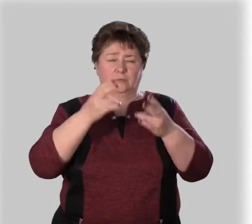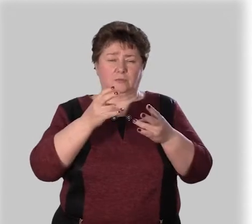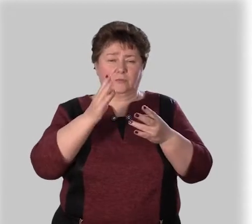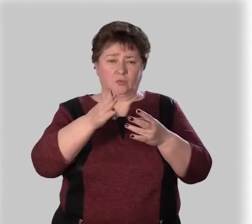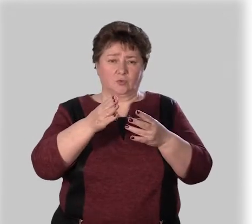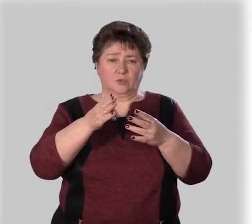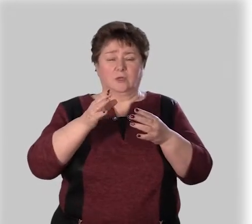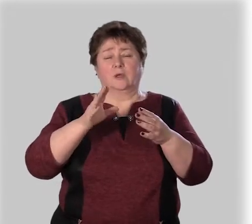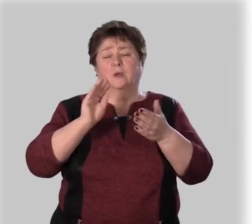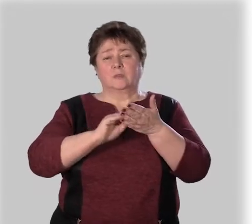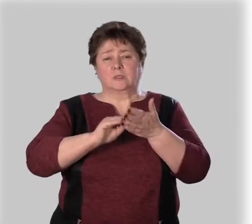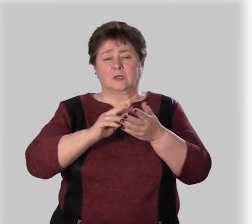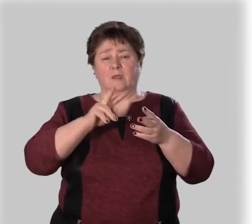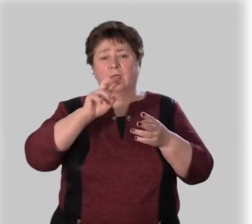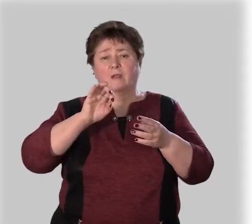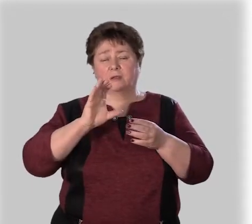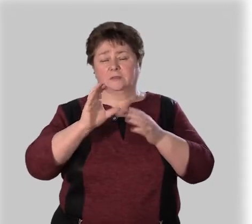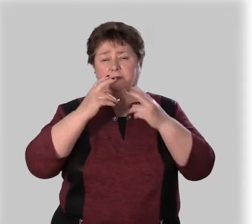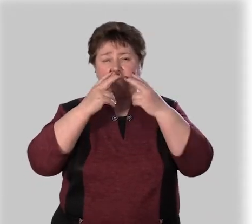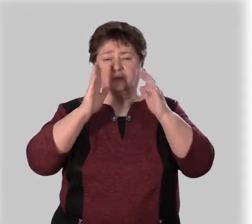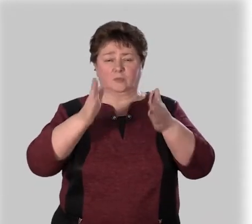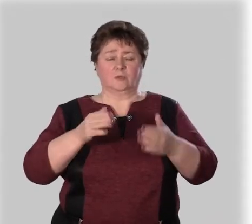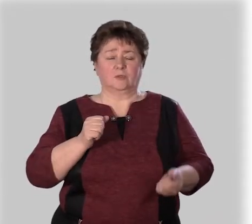корми, он всё в лес смотрит.